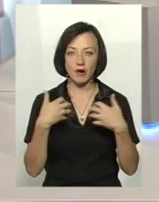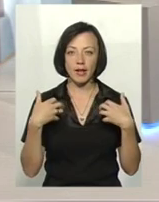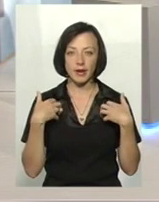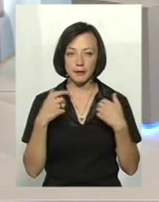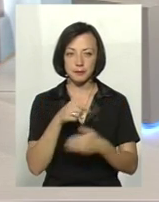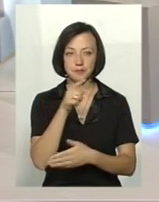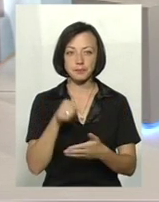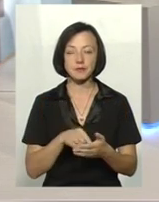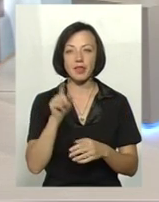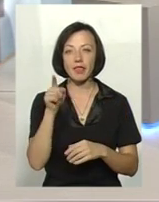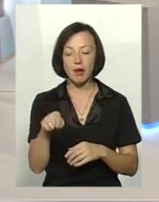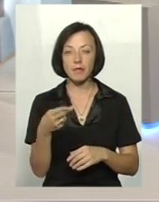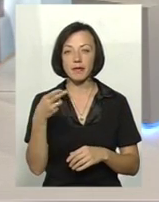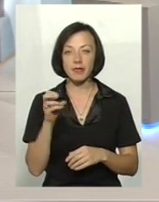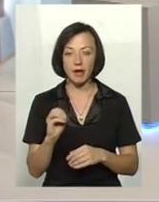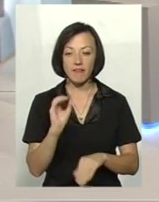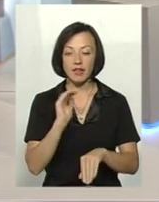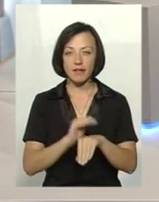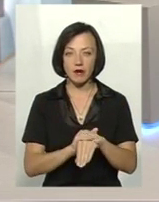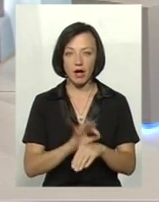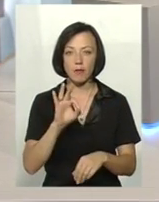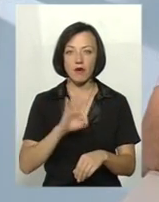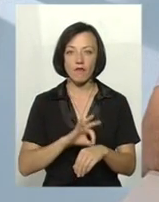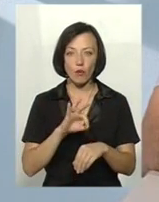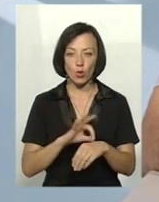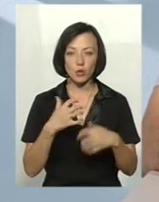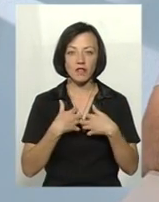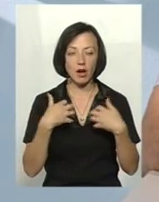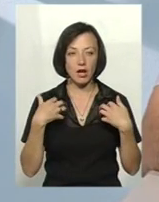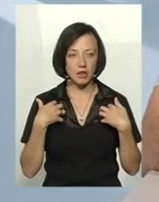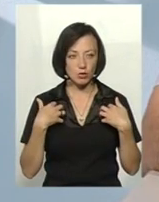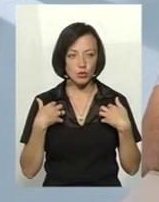Безпосередньо там, де ми виявляємо хвору тварину,